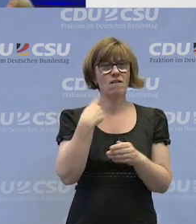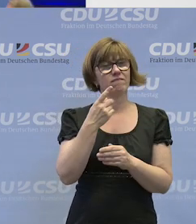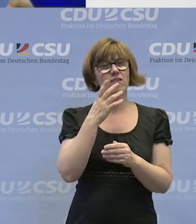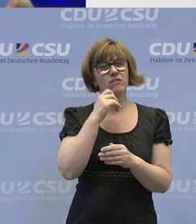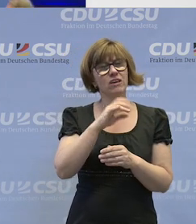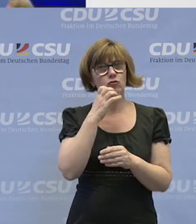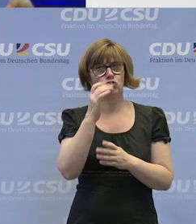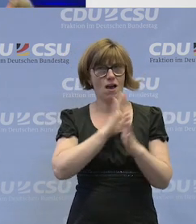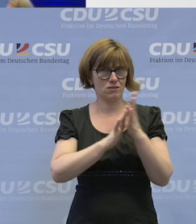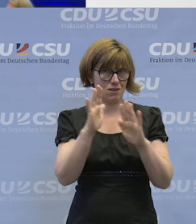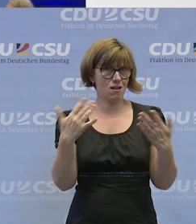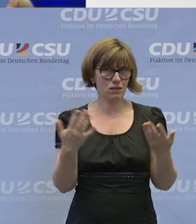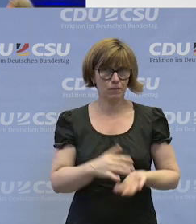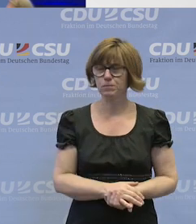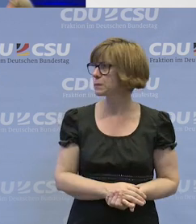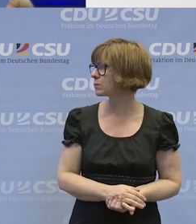uns jetzt schon berichten.